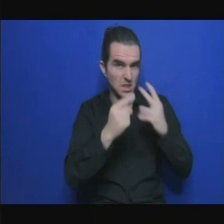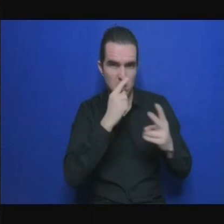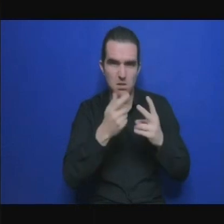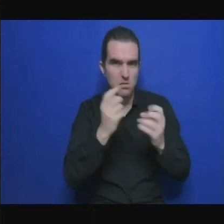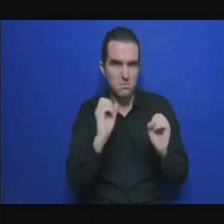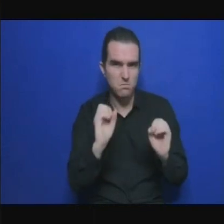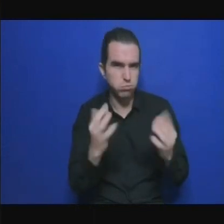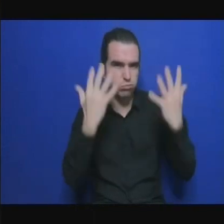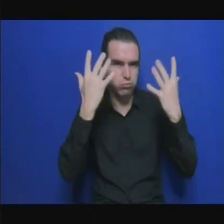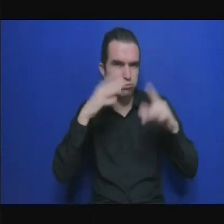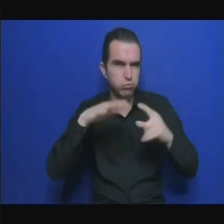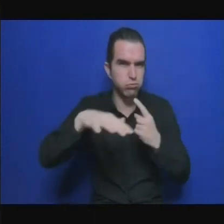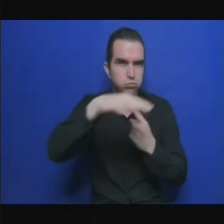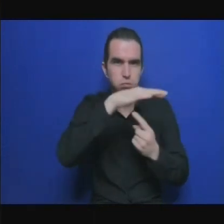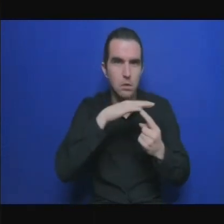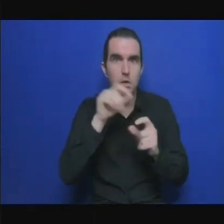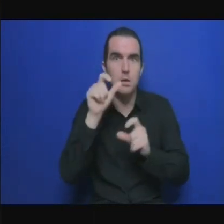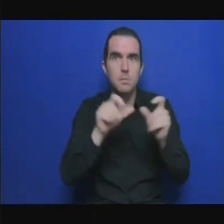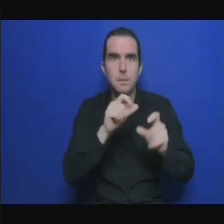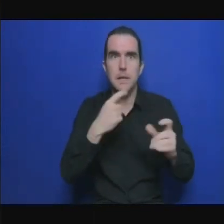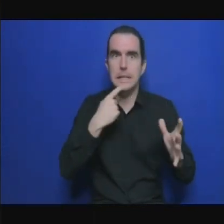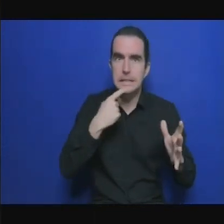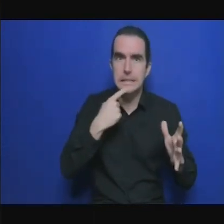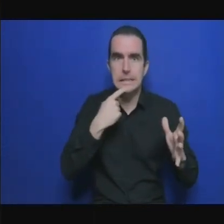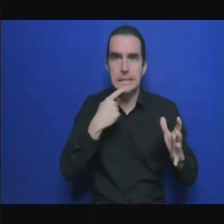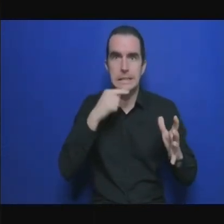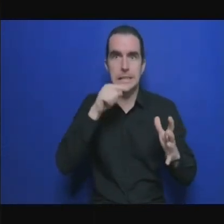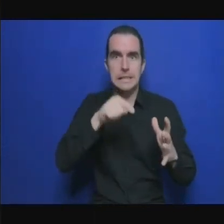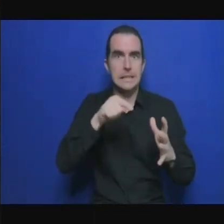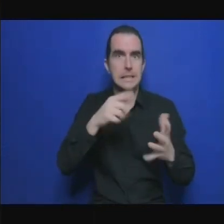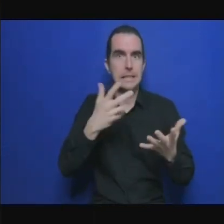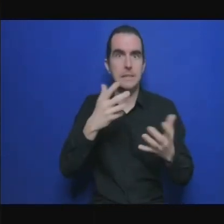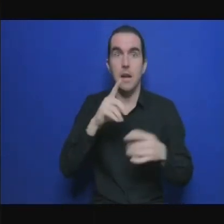en utilisant simplement des ressources que nous avons qui sont là